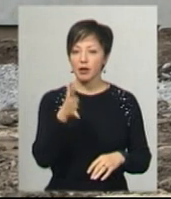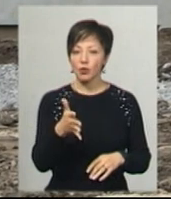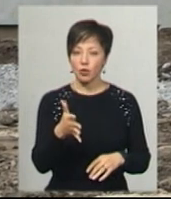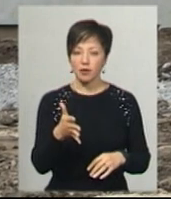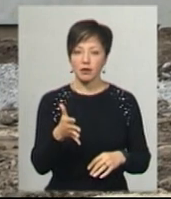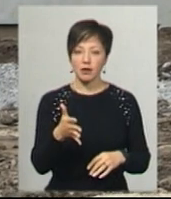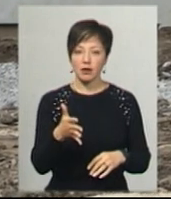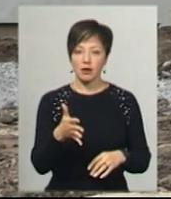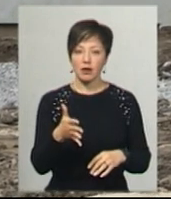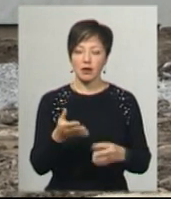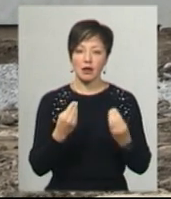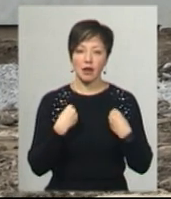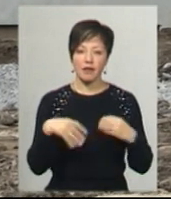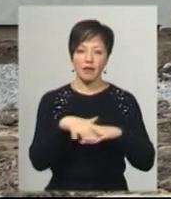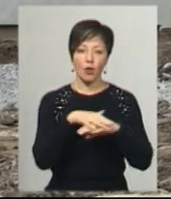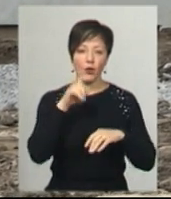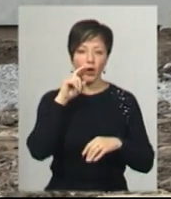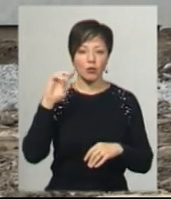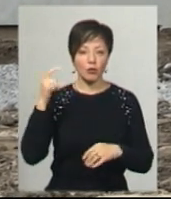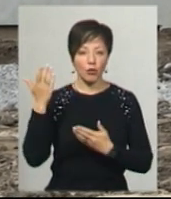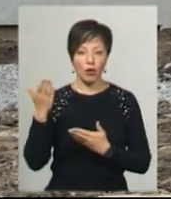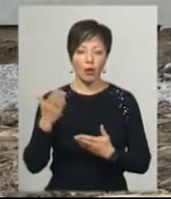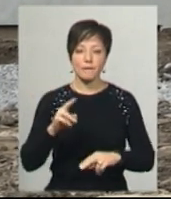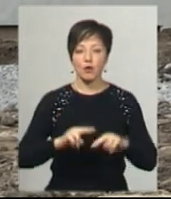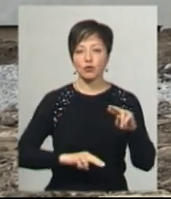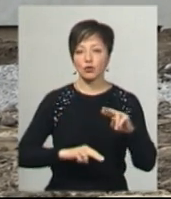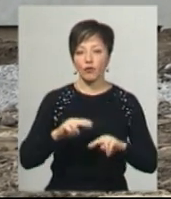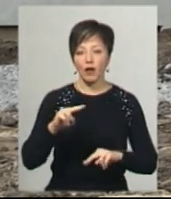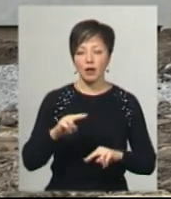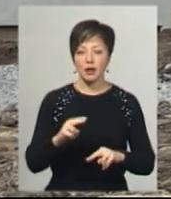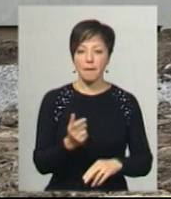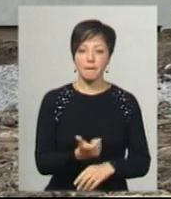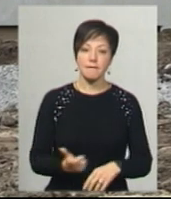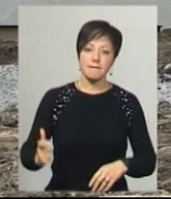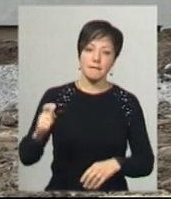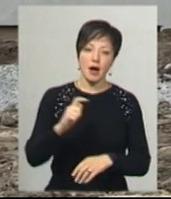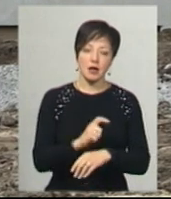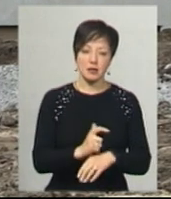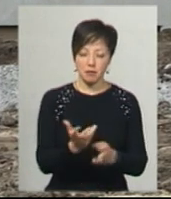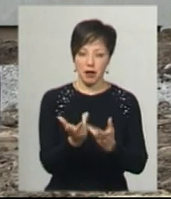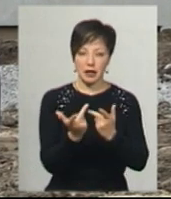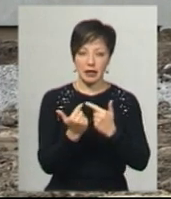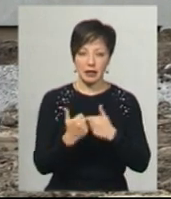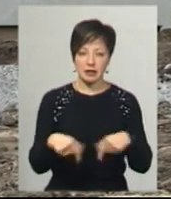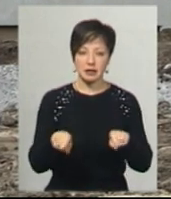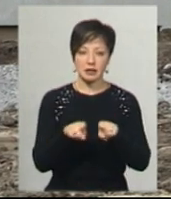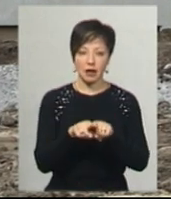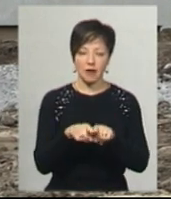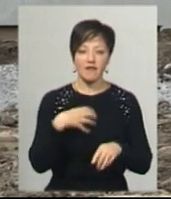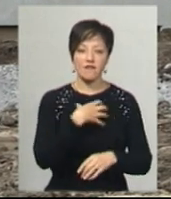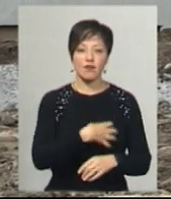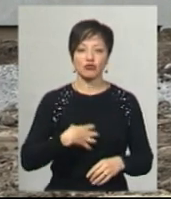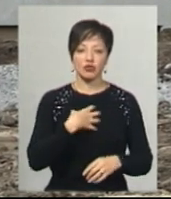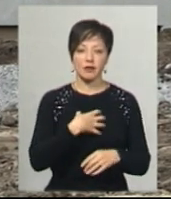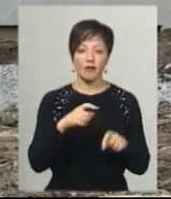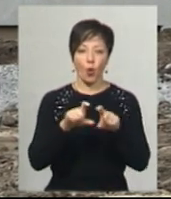надав народ України і Бог, побудувати максимальну кількість таких інфраструктур на важливих